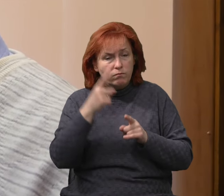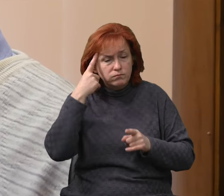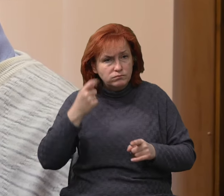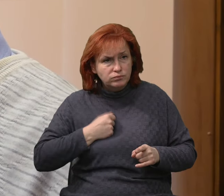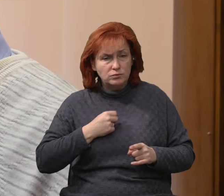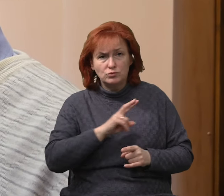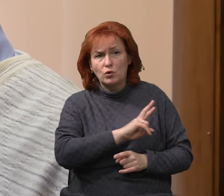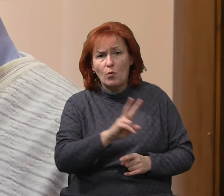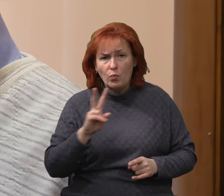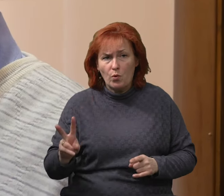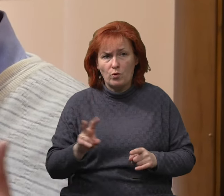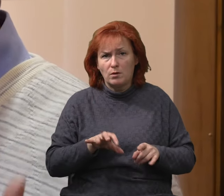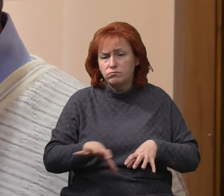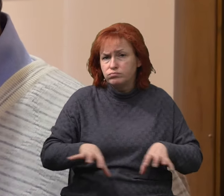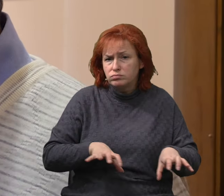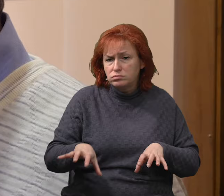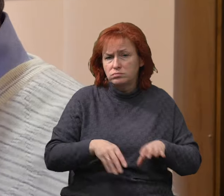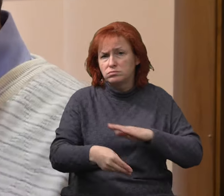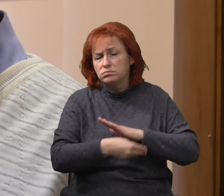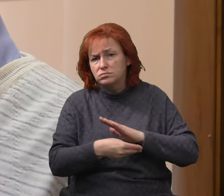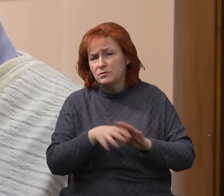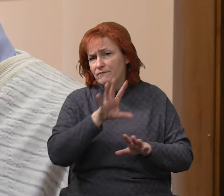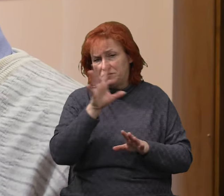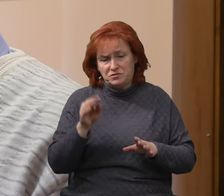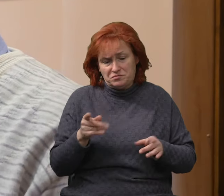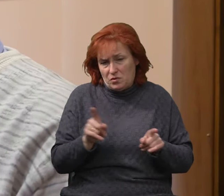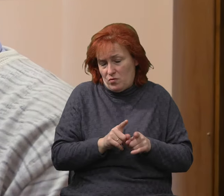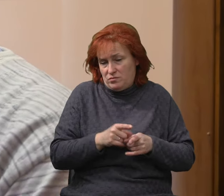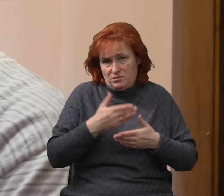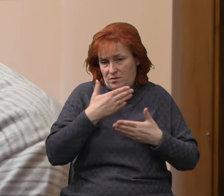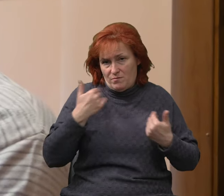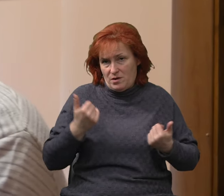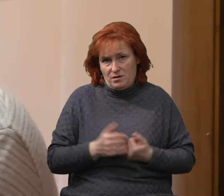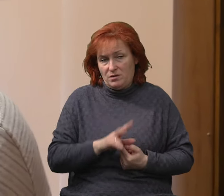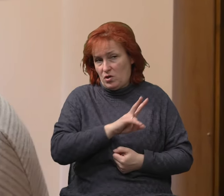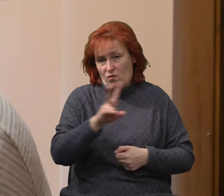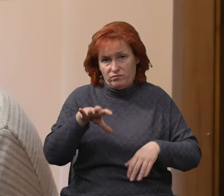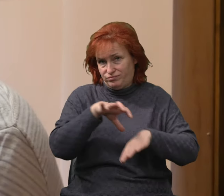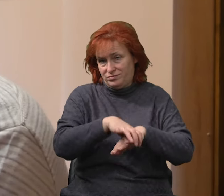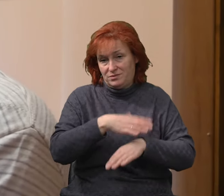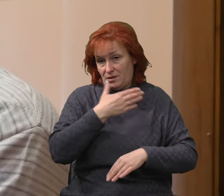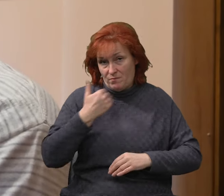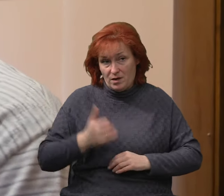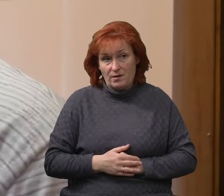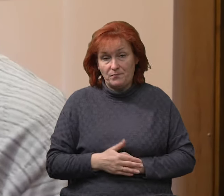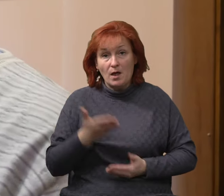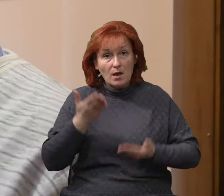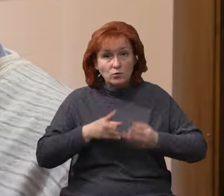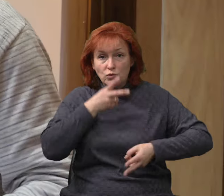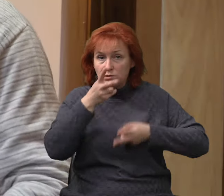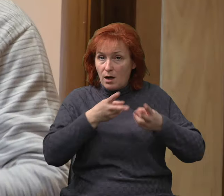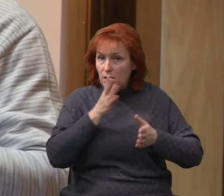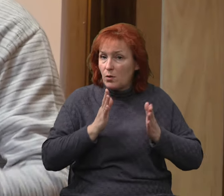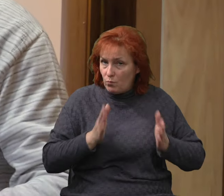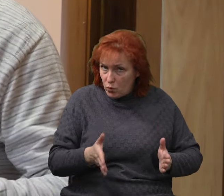тому плані, що хтось на чому-то погорів, як там сказати, піймали на тому, що він цей будув, скарги можуть